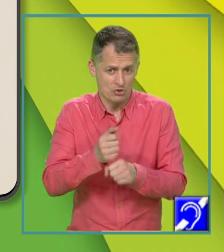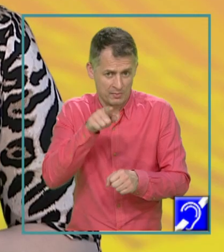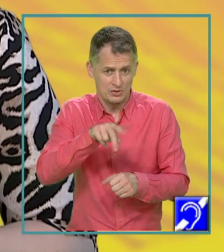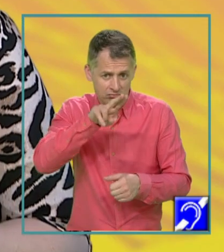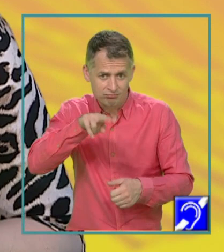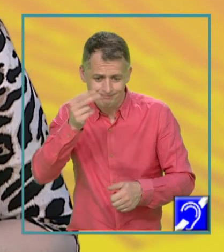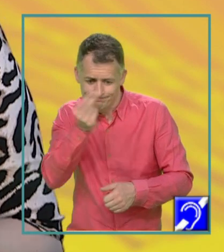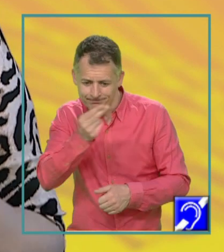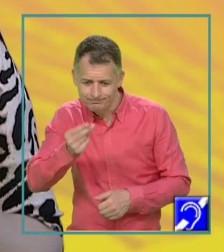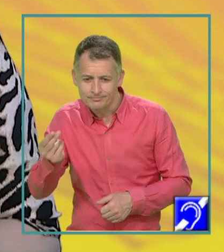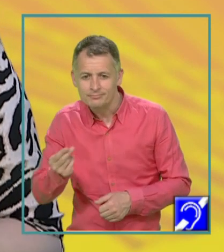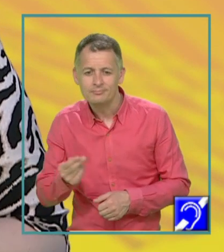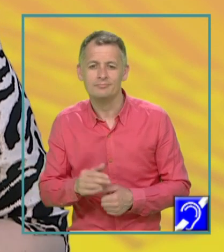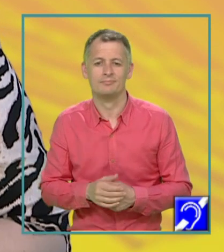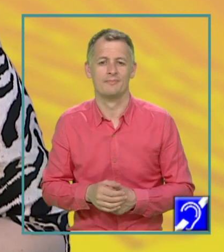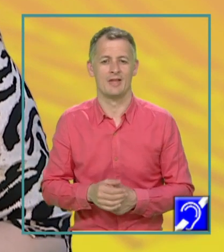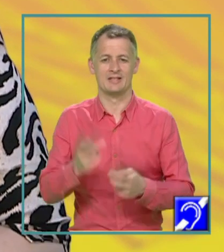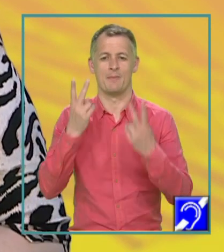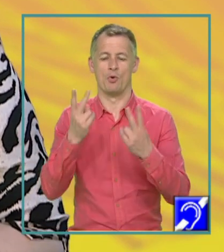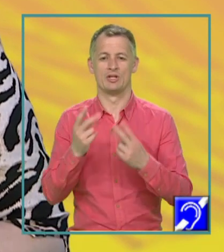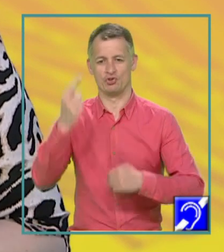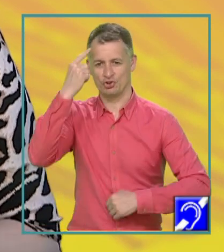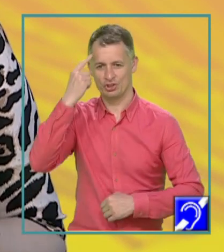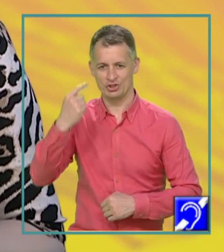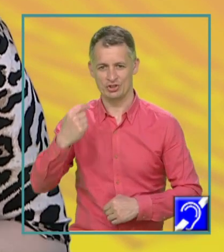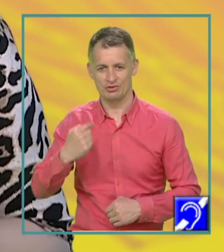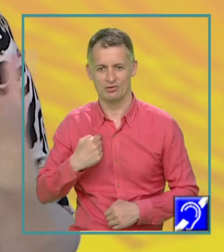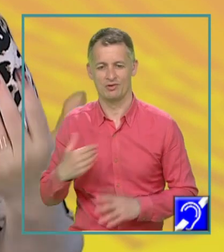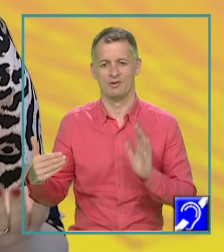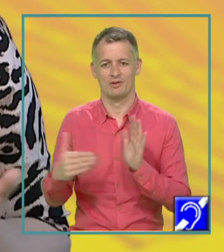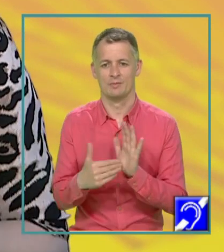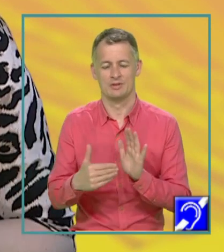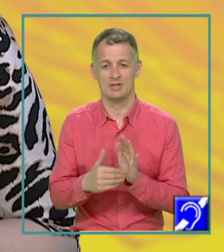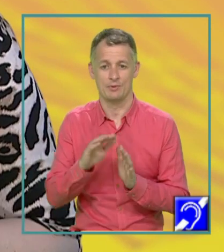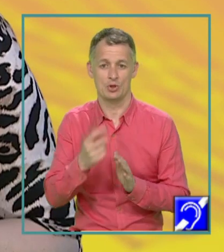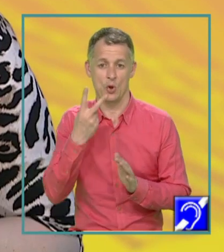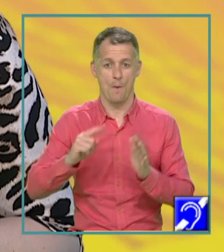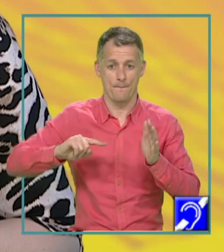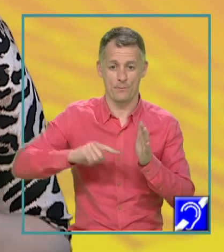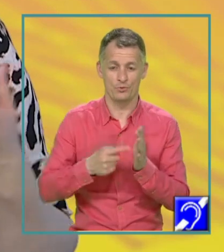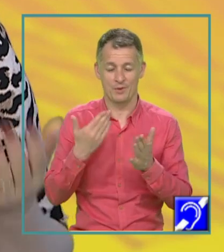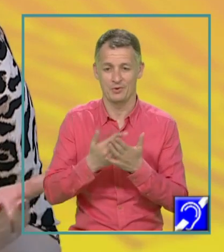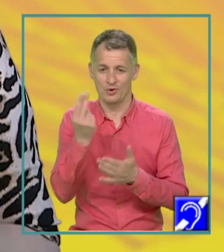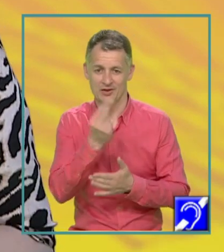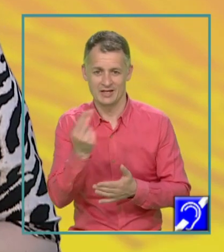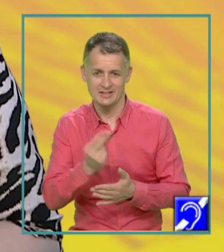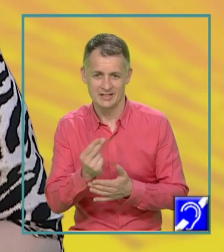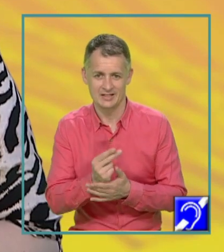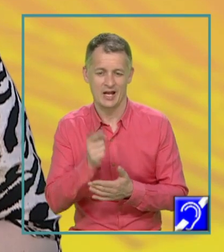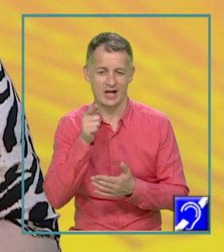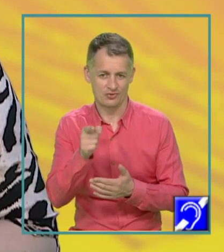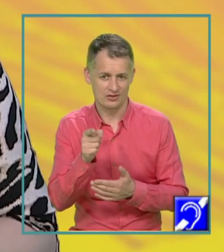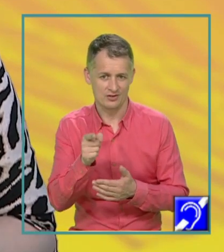grafic și anume este important să știu că trebuie să am două puncte pentru a desena acea